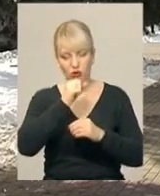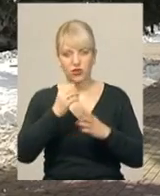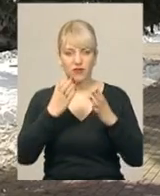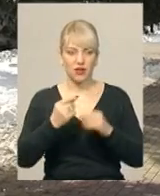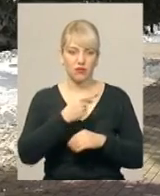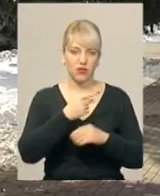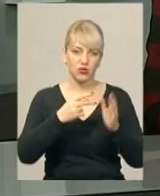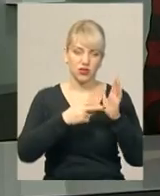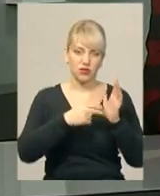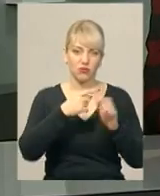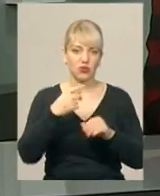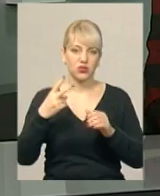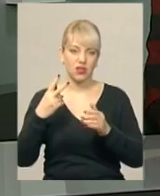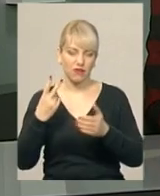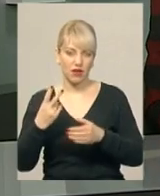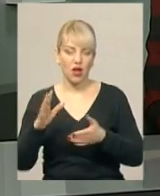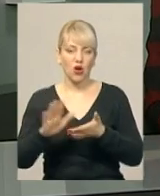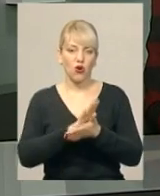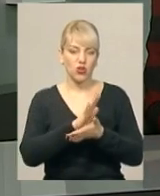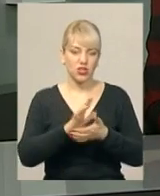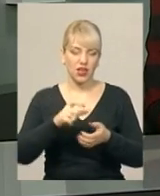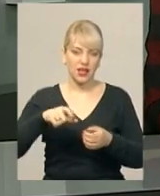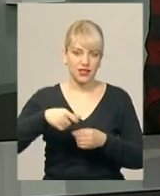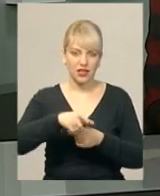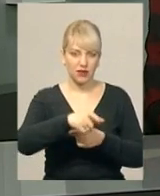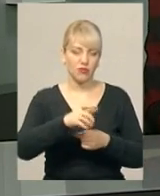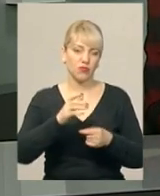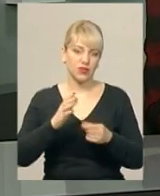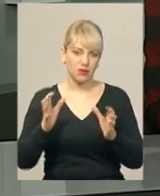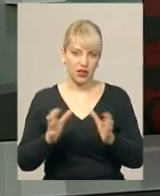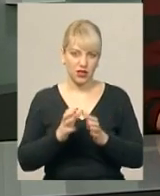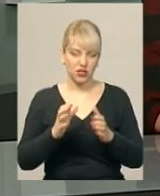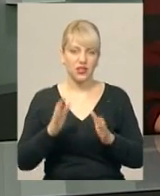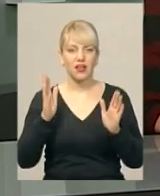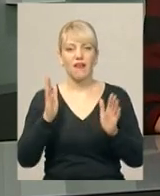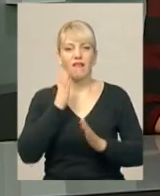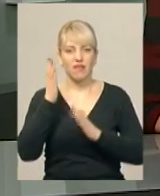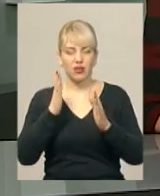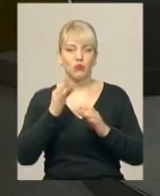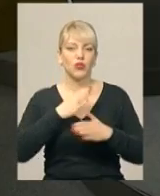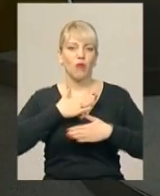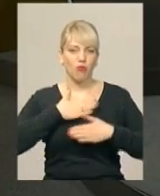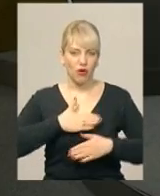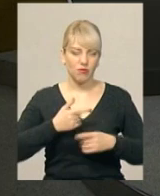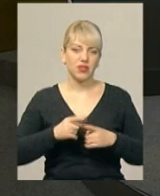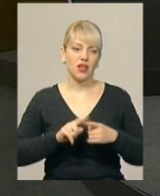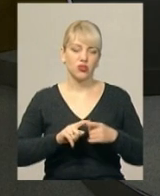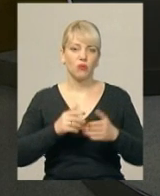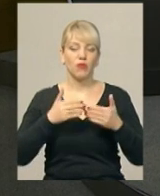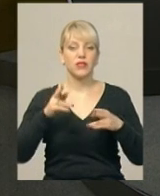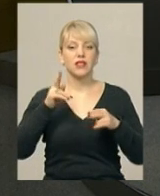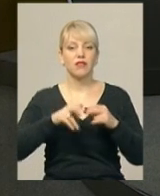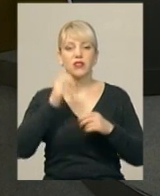до мінус 2. Ожеледиться на дорогах області, збережеться, вітер буде помірним. На цьому наш випуск завершено.